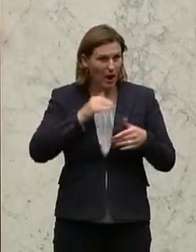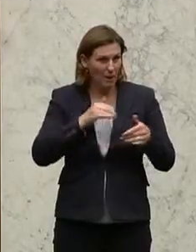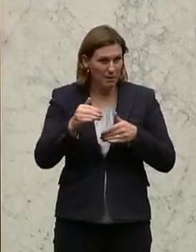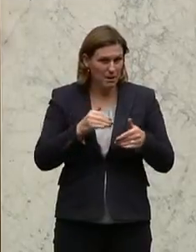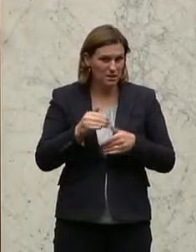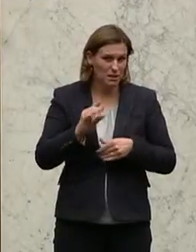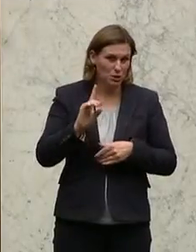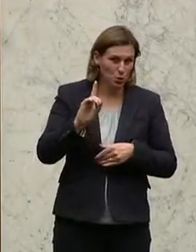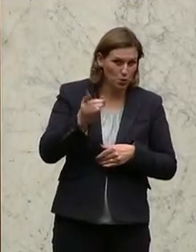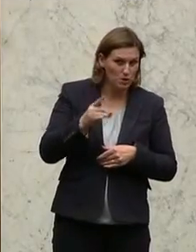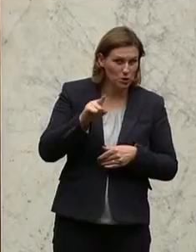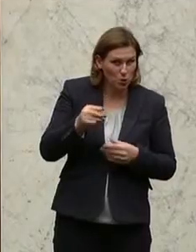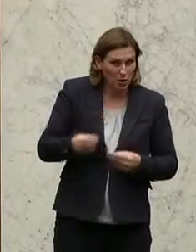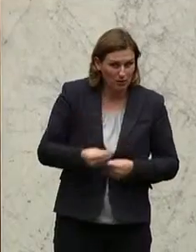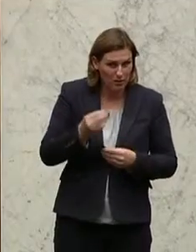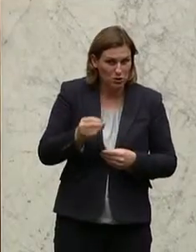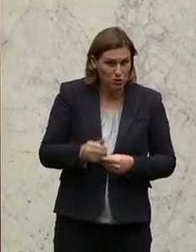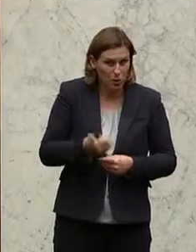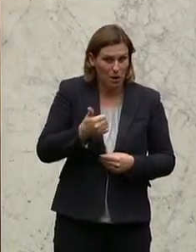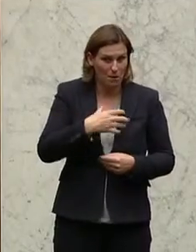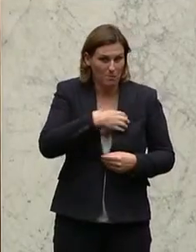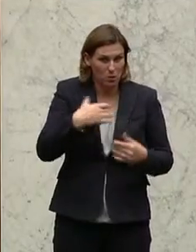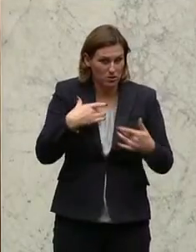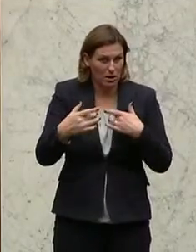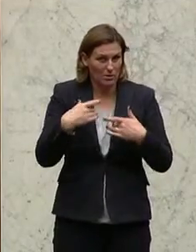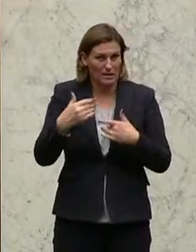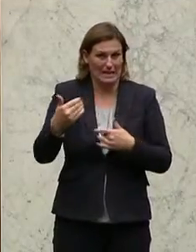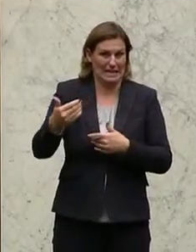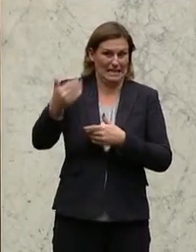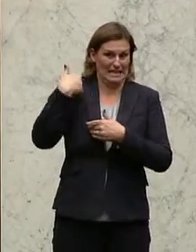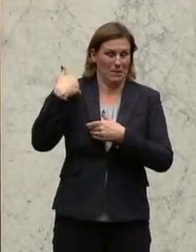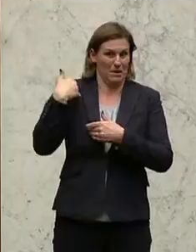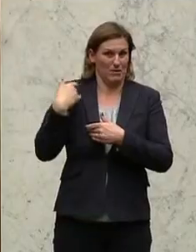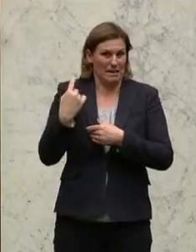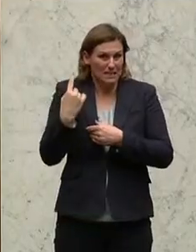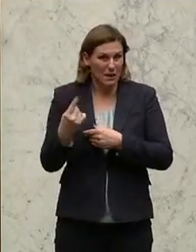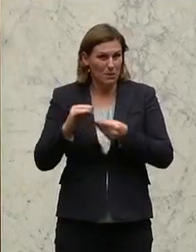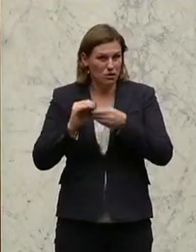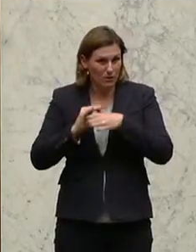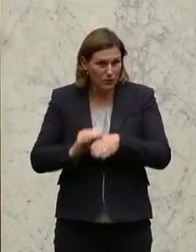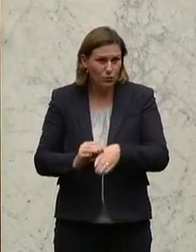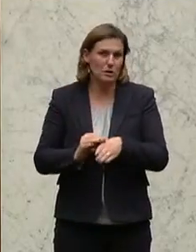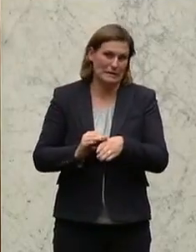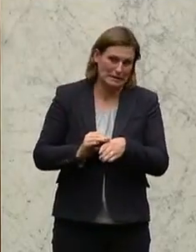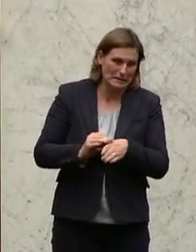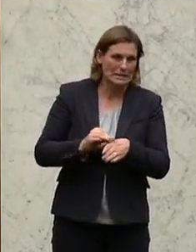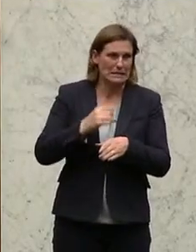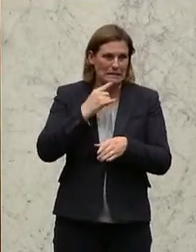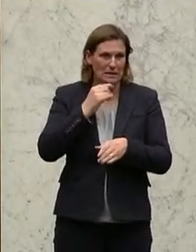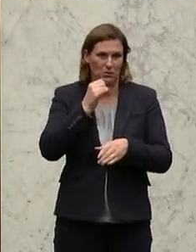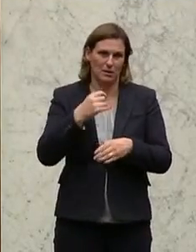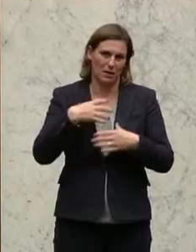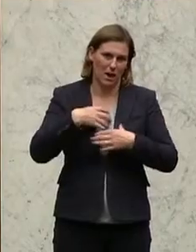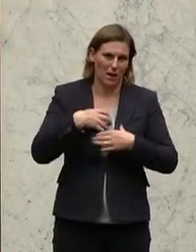Vorkommnisse nicht mehr passieren in einem Burgtheater, wo er damals Geschäftsführer war, da muss ich sagen, ich will es jetzt nicht lächerlich